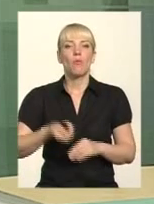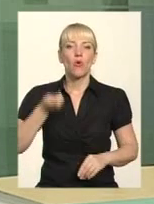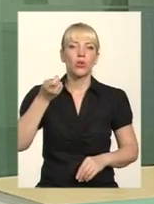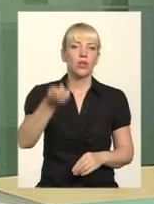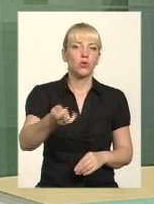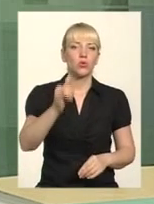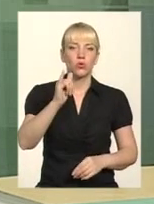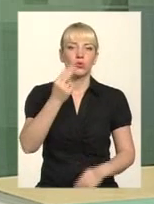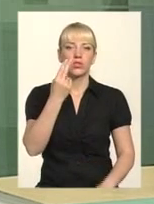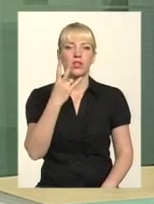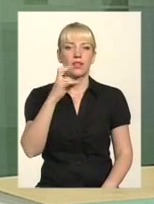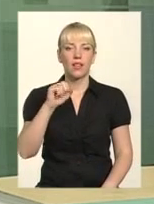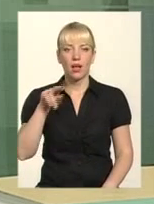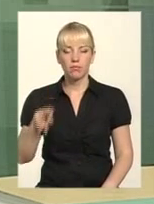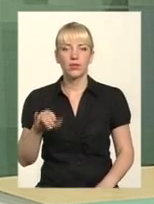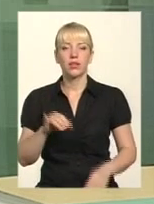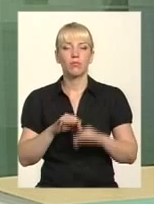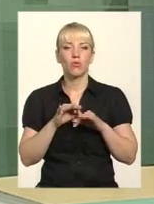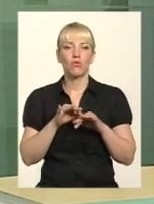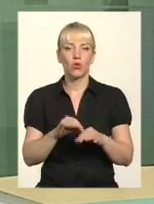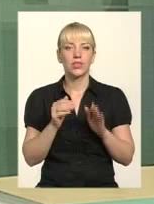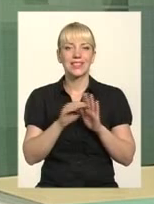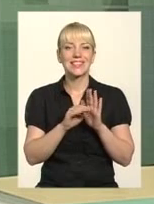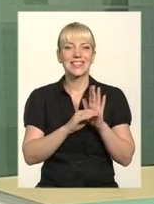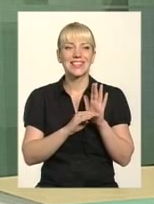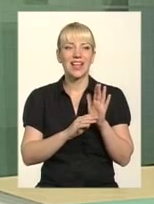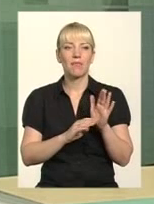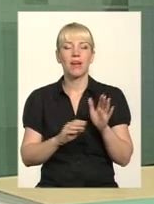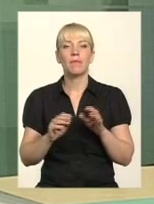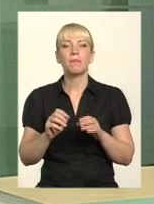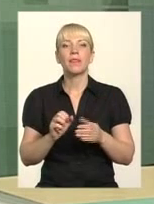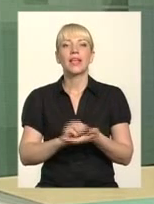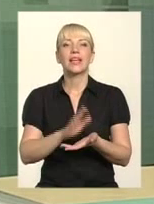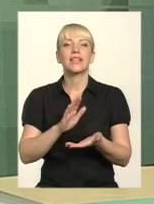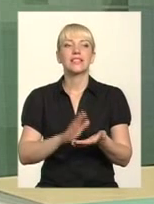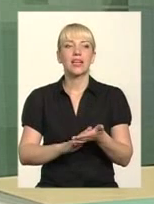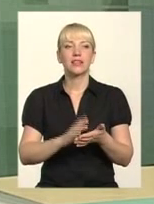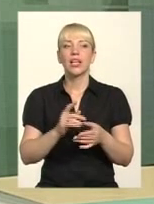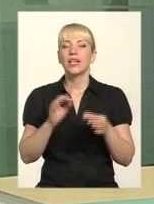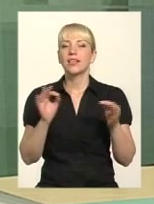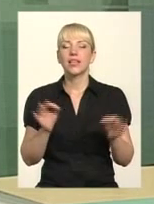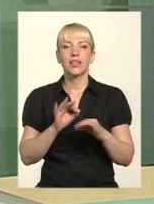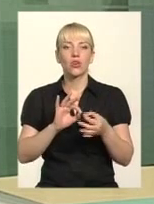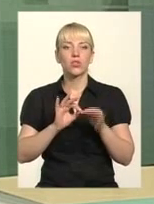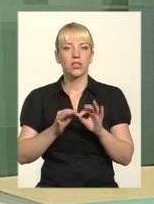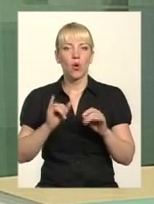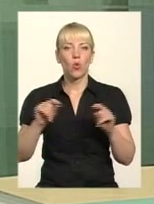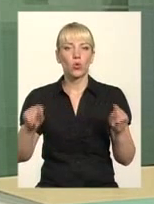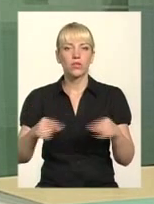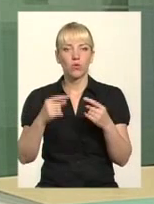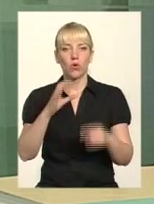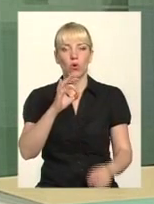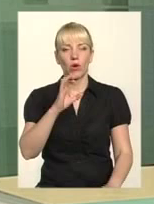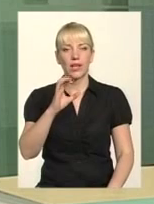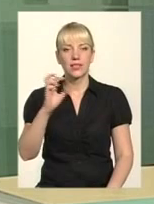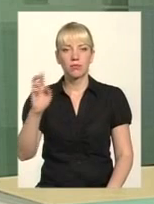проходять систему реєстрації. Тобто, абсолютно, складності в утворенні ОСББ абсолютно ніякої немає. В нас